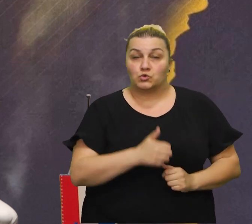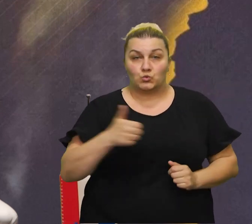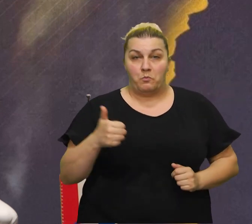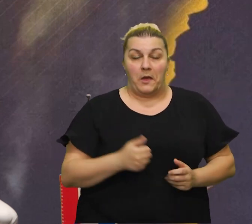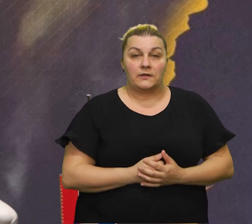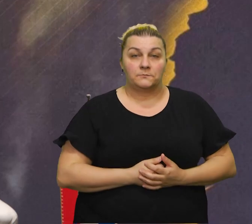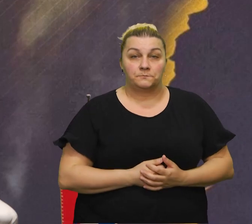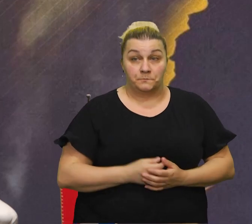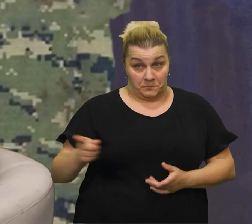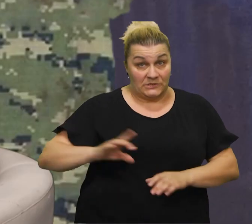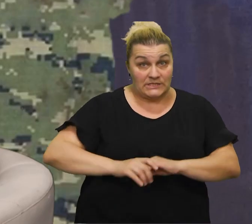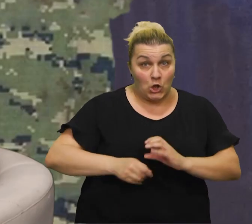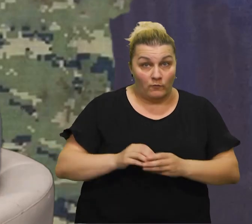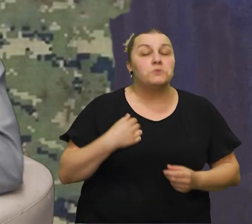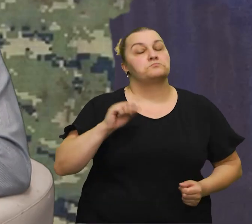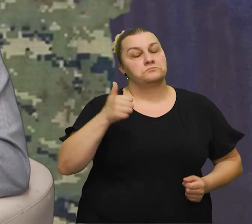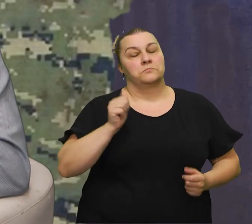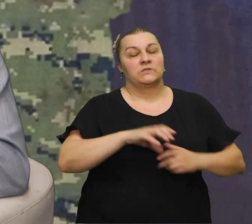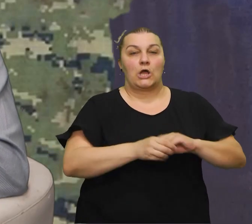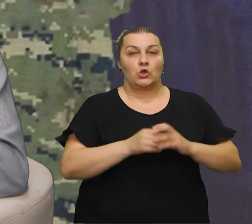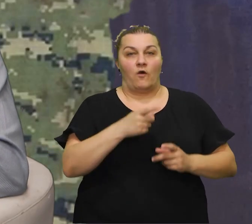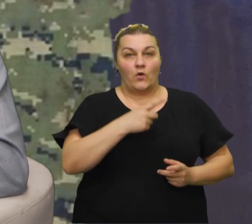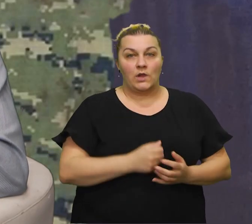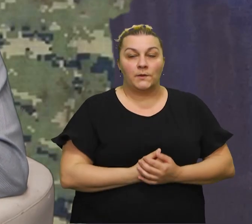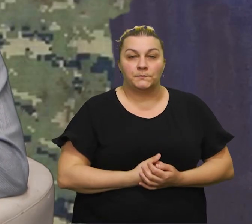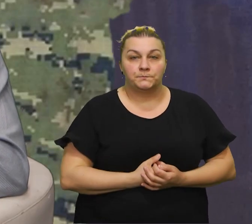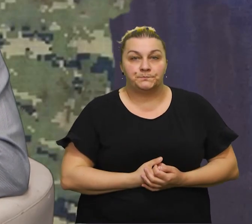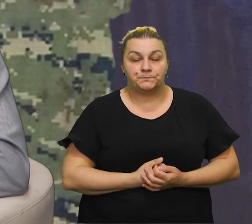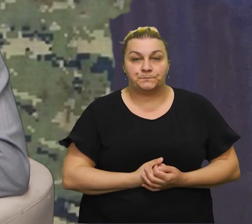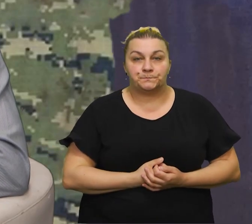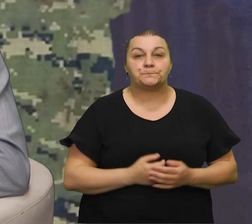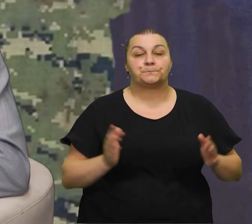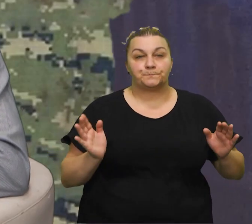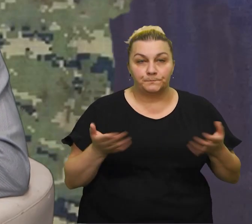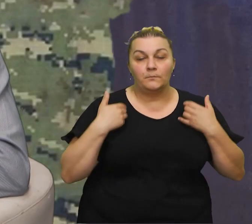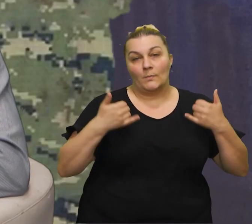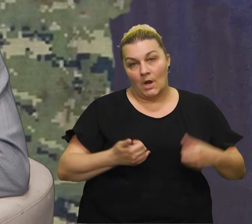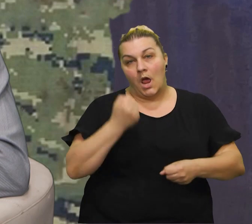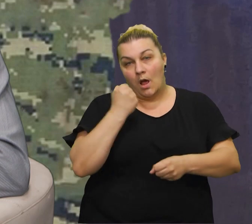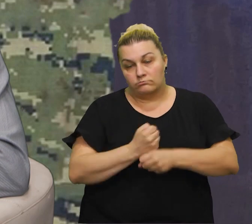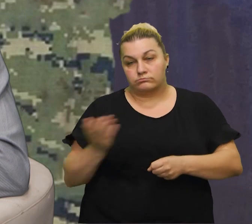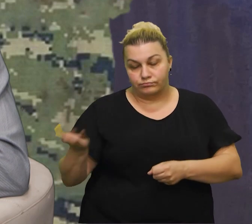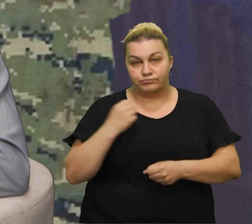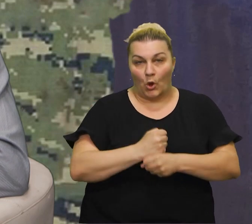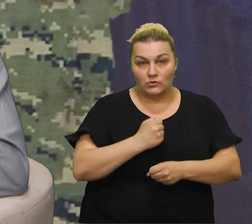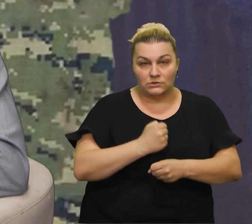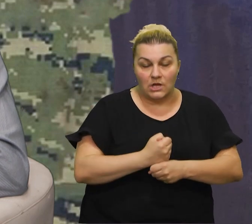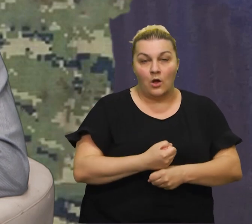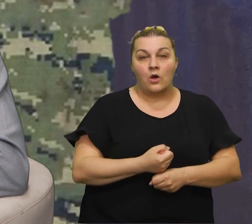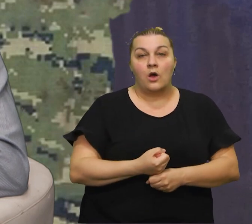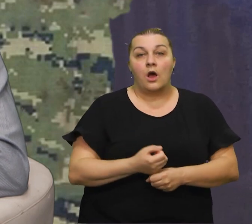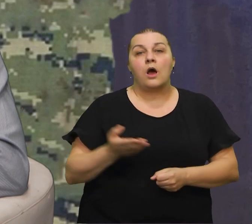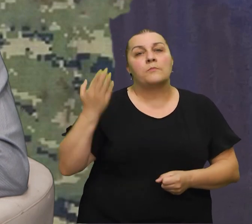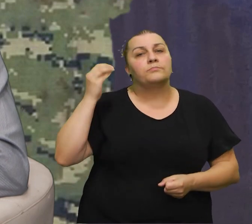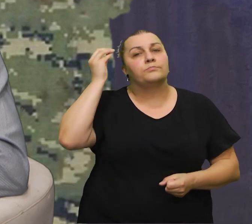super. Da, zadovoljni ste. Zadovoljno, zadovoljno. Ajmo, Ivice, mi na naš posao, ajmo se mi prisjetiti